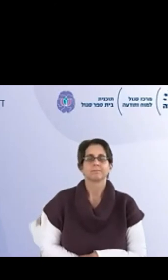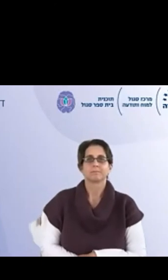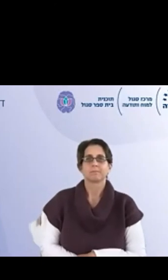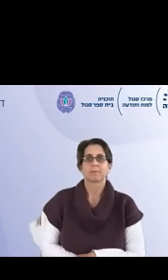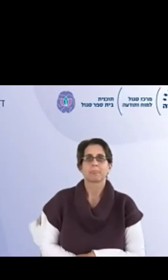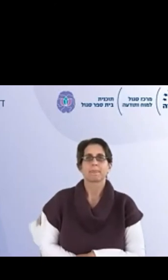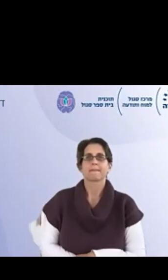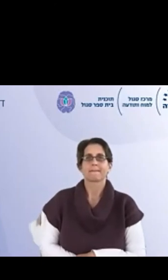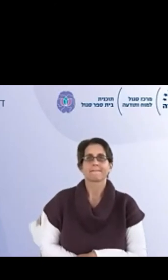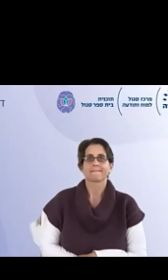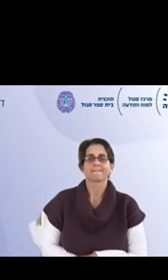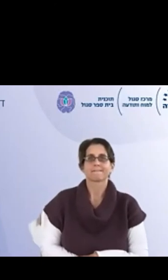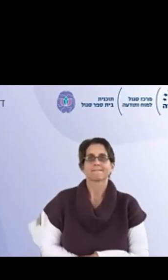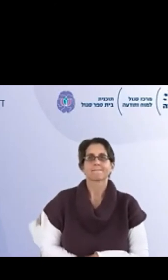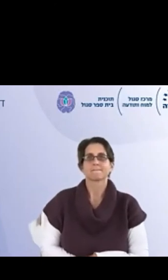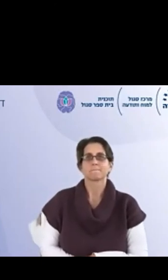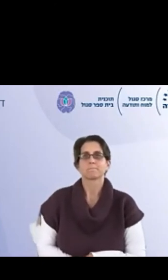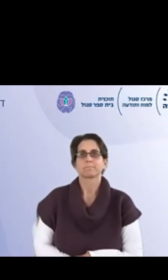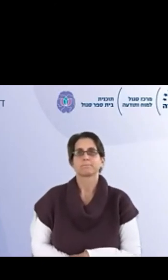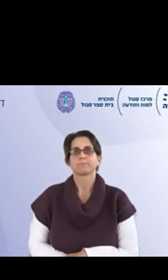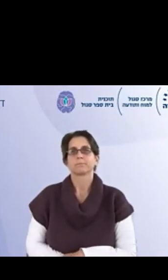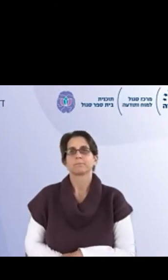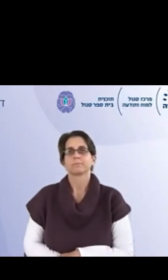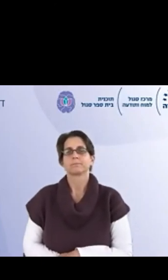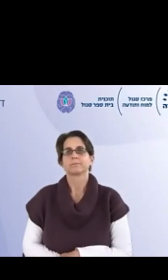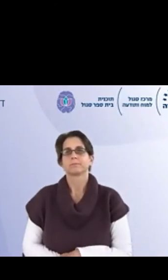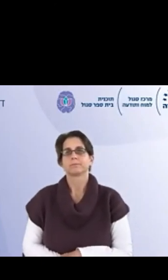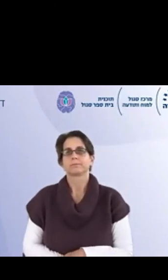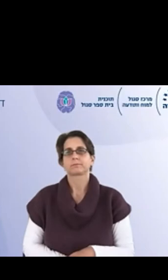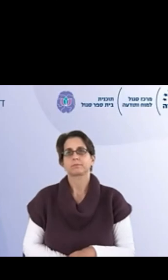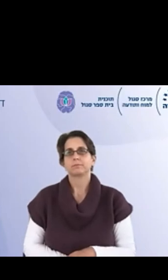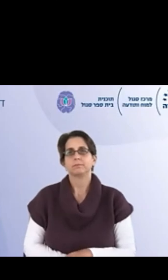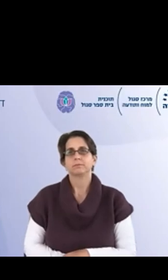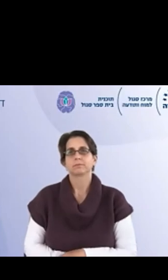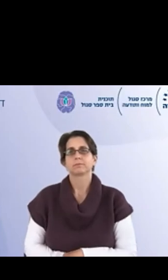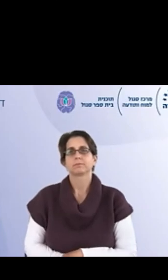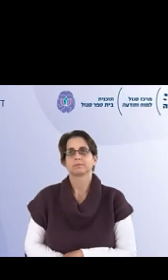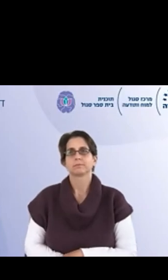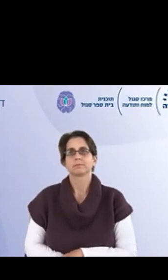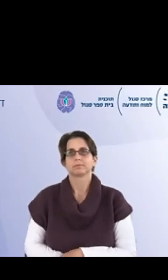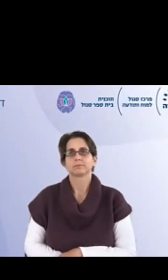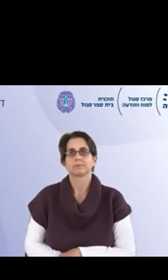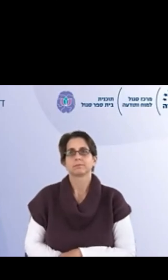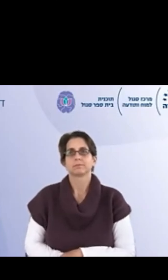ניסינו ככה לגייס אנשים, והיום אנחנו עשות פעולות תיקון עם חלק מהאנשים,